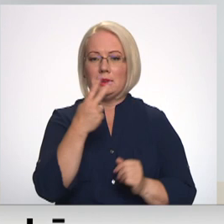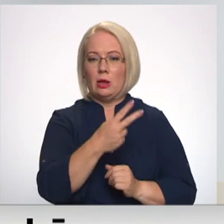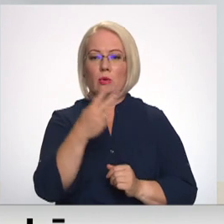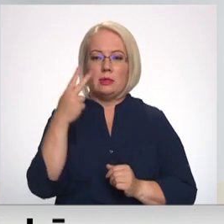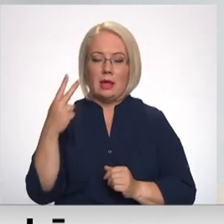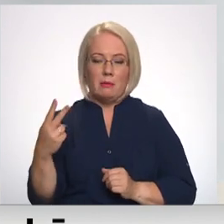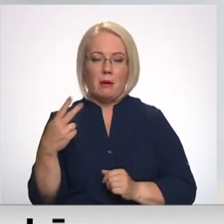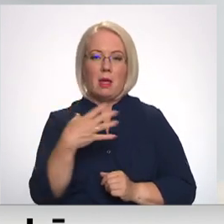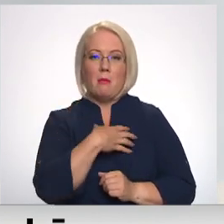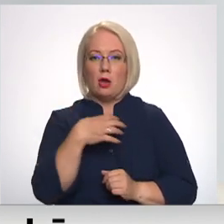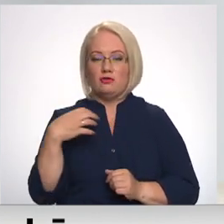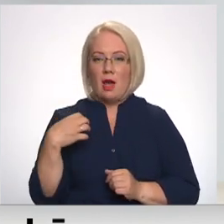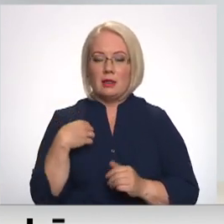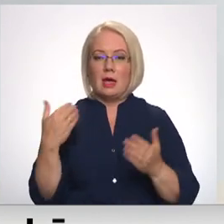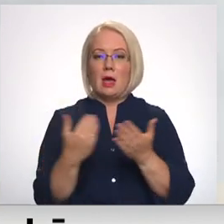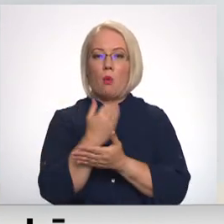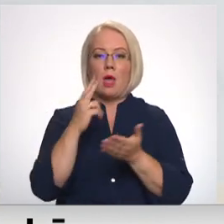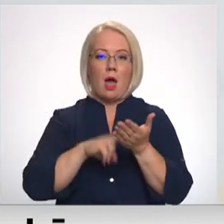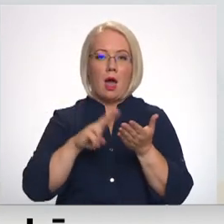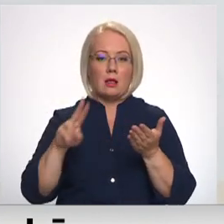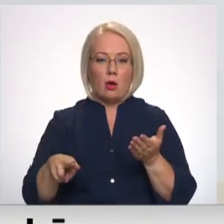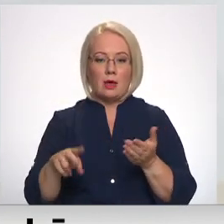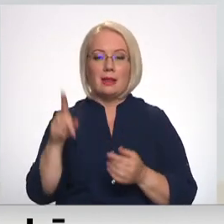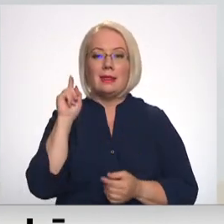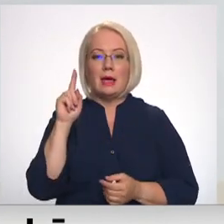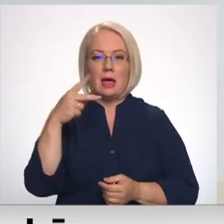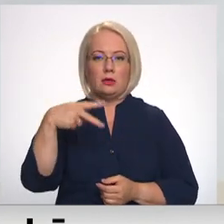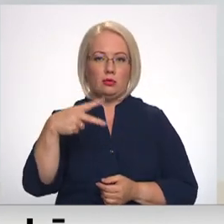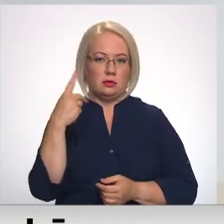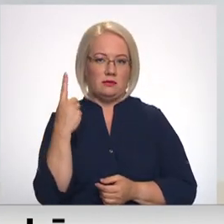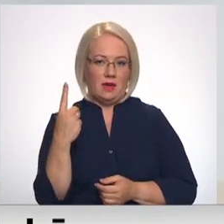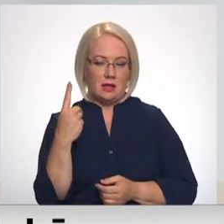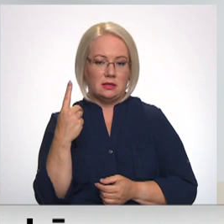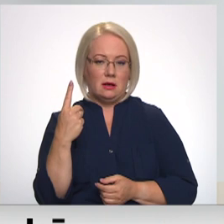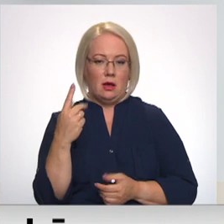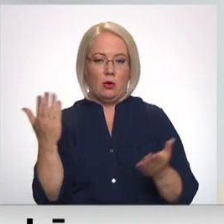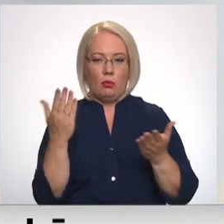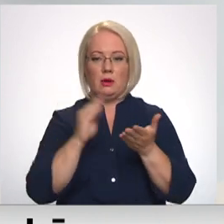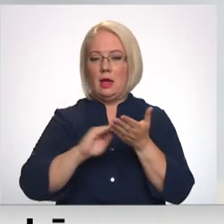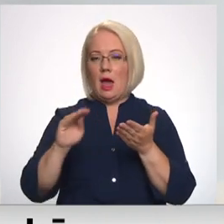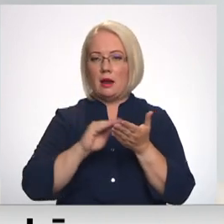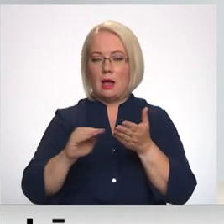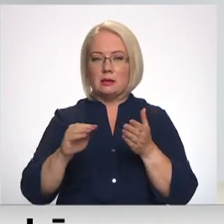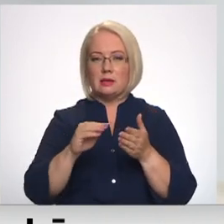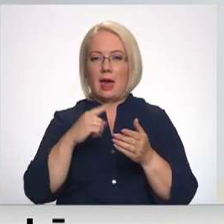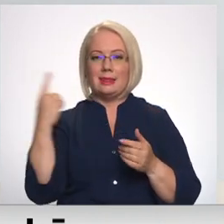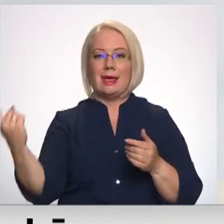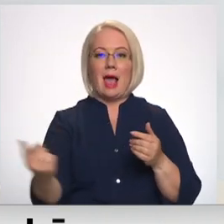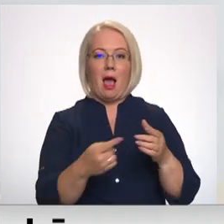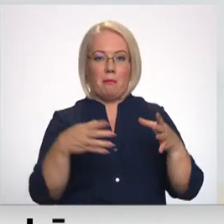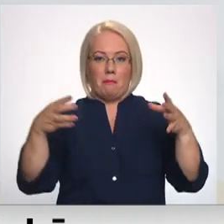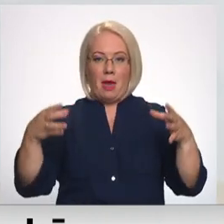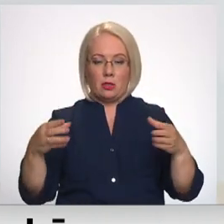bet pašvaldības jaunajā atļaujā ir tikai 21. Tur, kur ir jāraksta diametru, viņi ir ierakstījuši